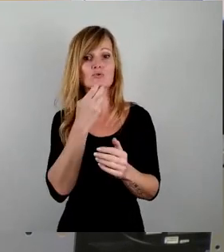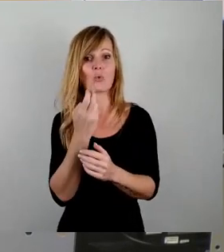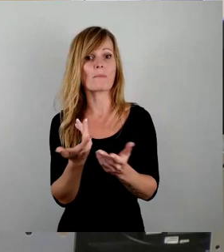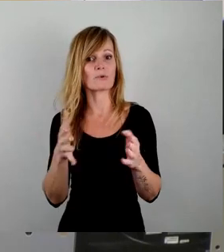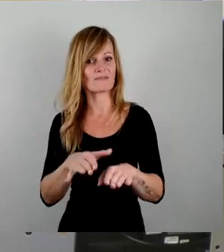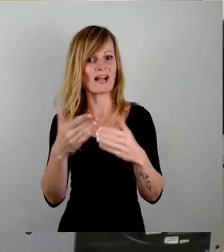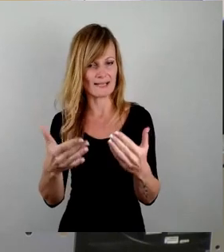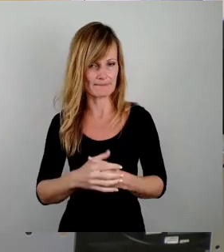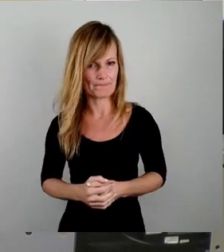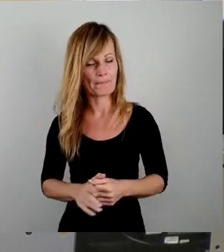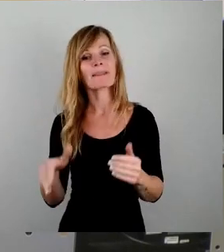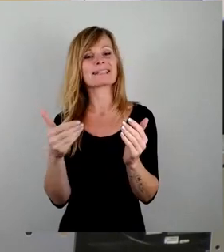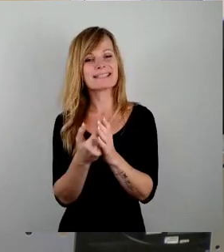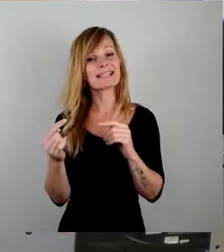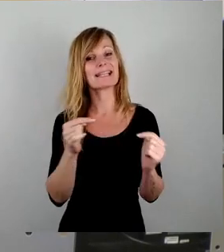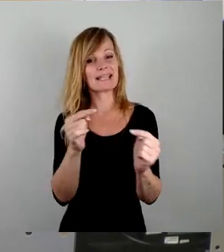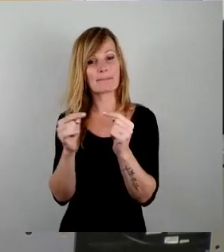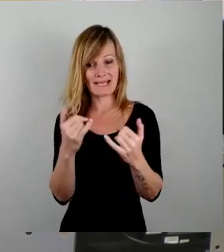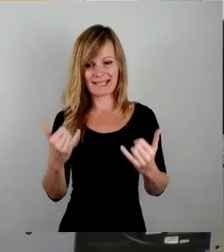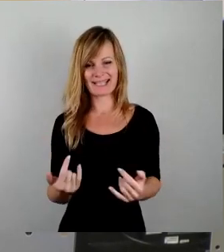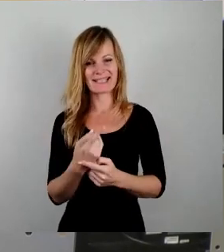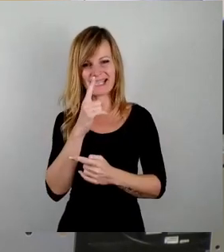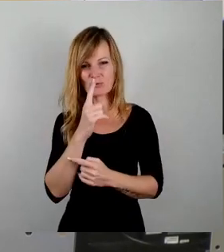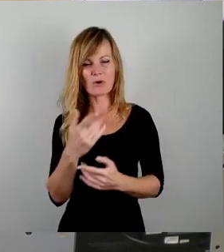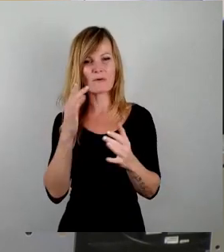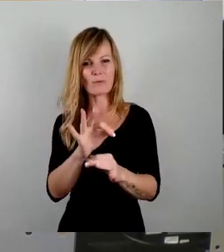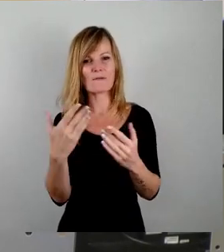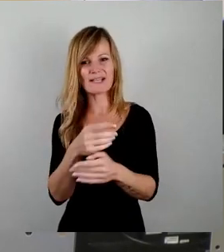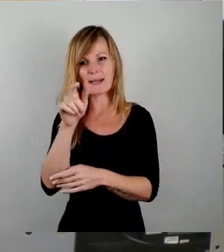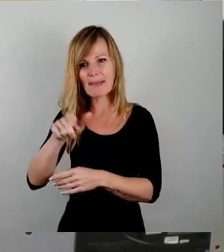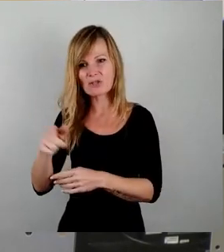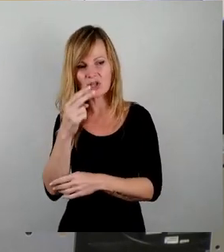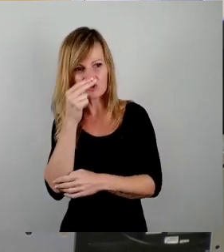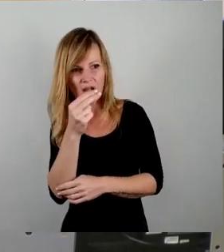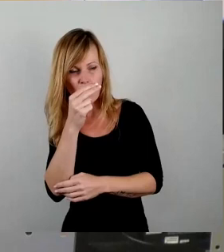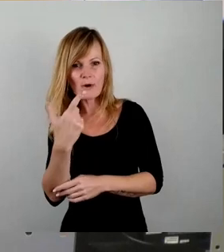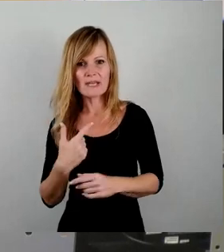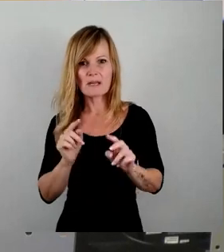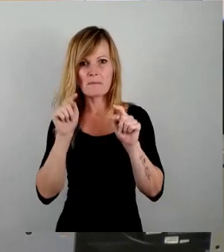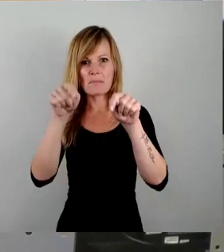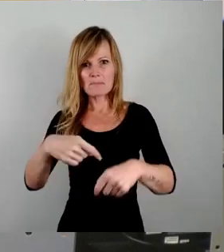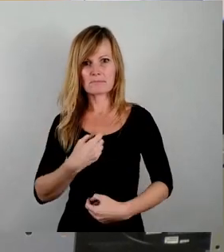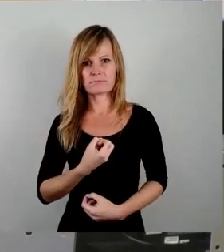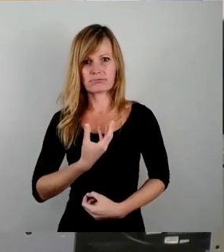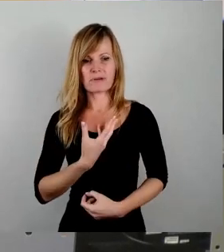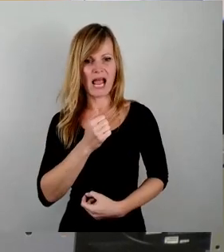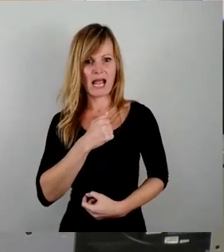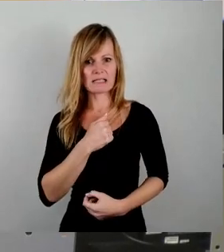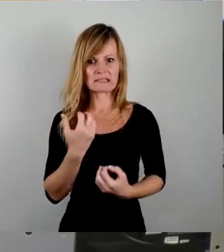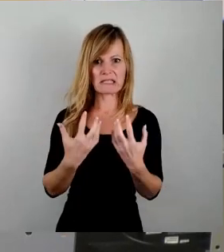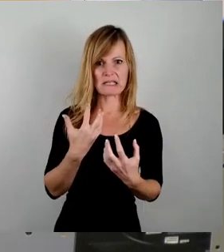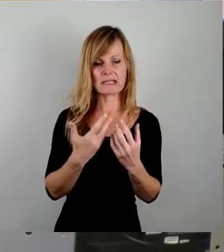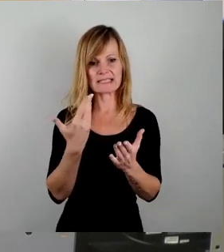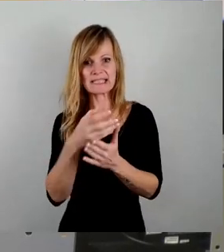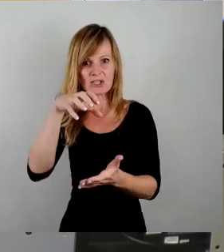Diese Debatte ist zu nichts anderem nütze, als bei den Menschen, die sie verfolgen, eine diffuse Angst zu schüren. Diese Stadt wäre auf mögliche